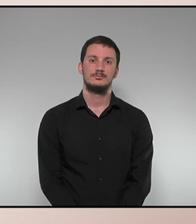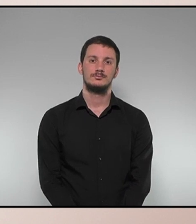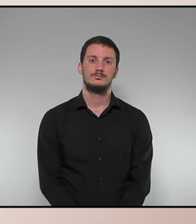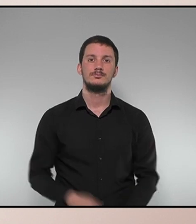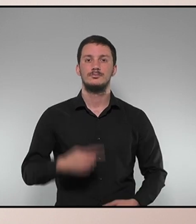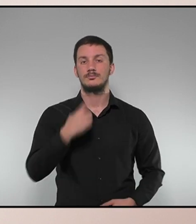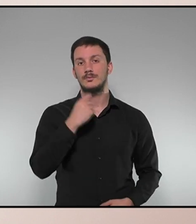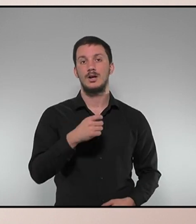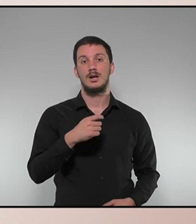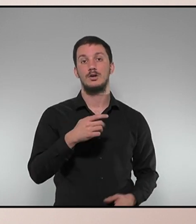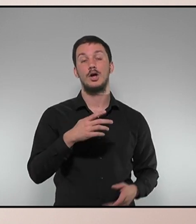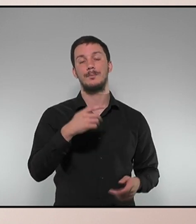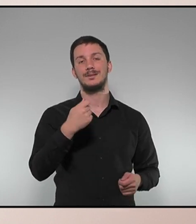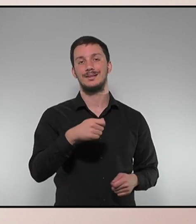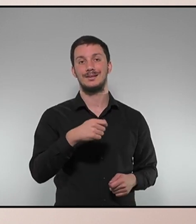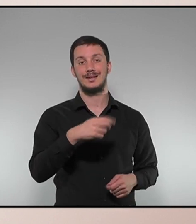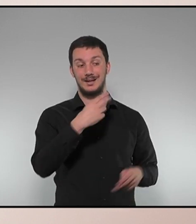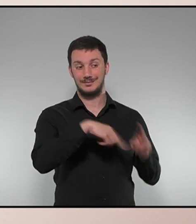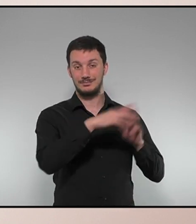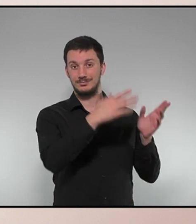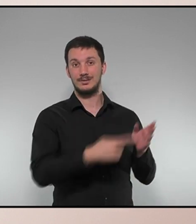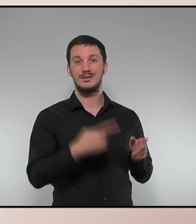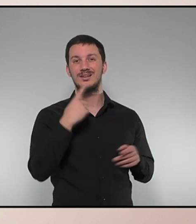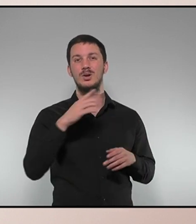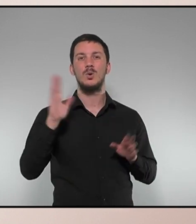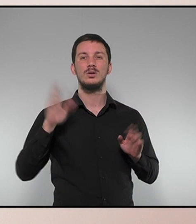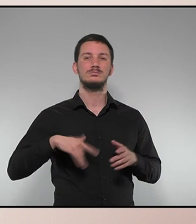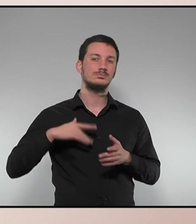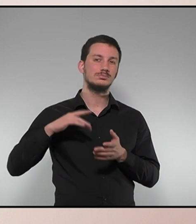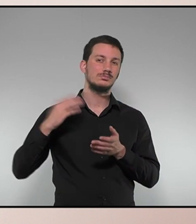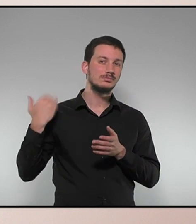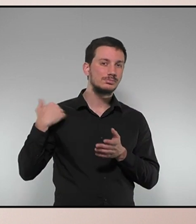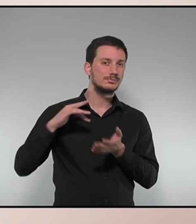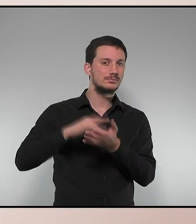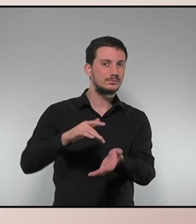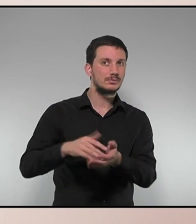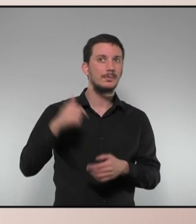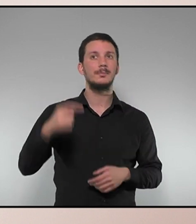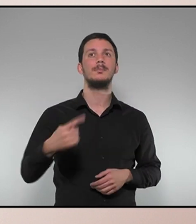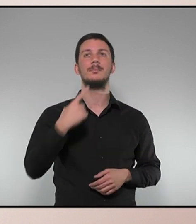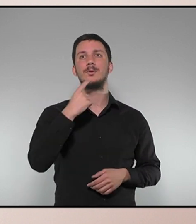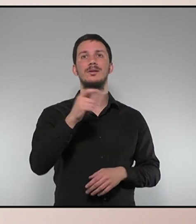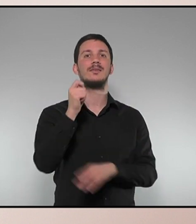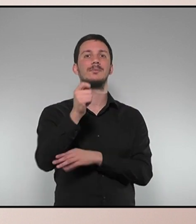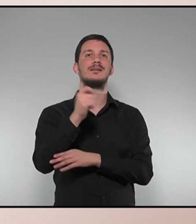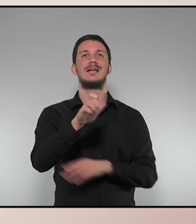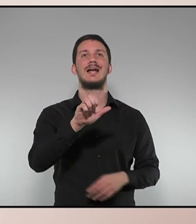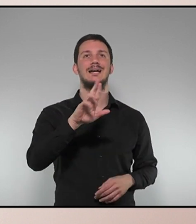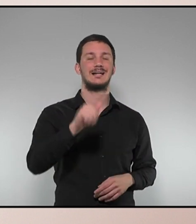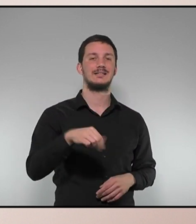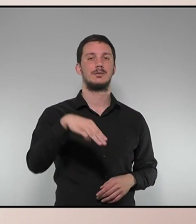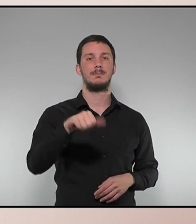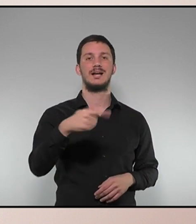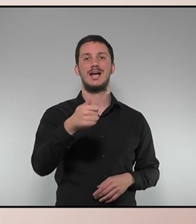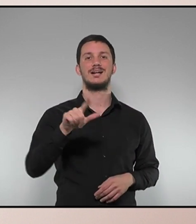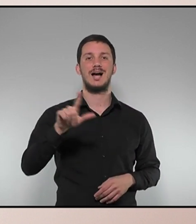Pregunta al president de la Generalitat a respondre oralment al ple sobre els darrers esdeveniments polítics. Formula la pregunta al diputat Ernest Maragall i Mirà